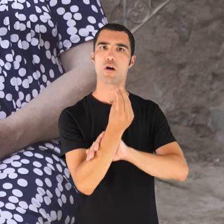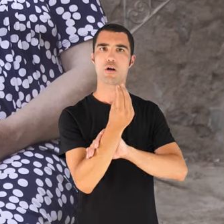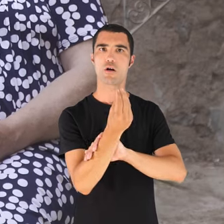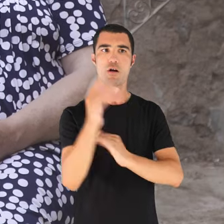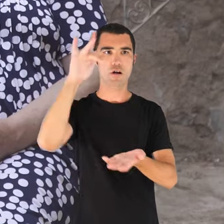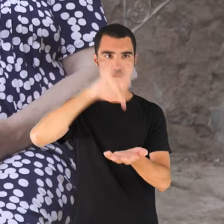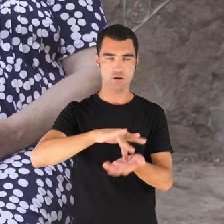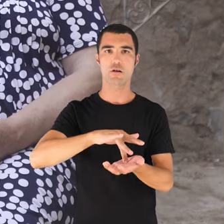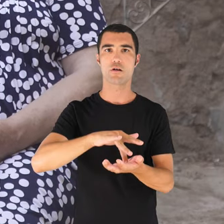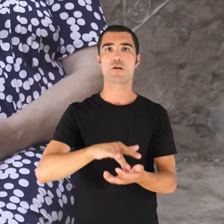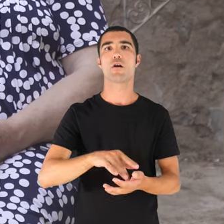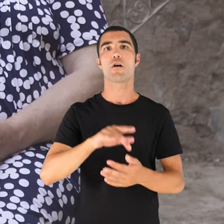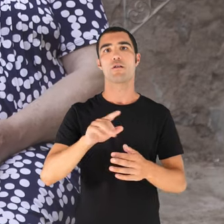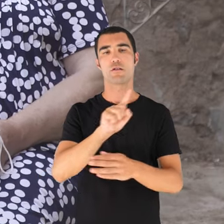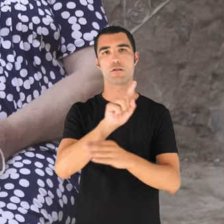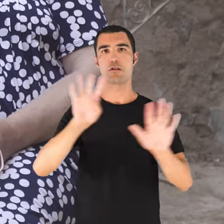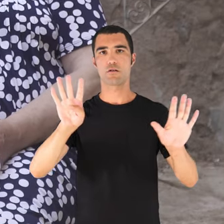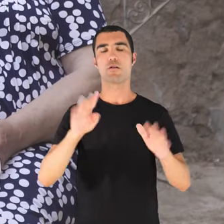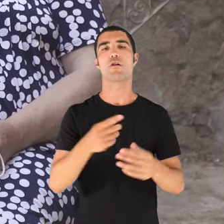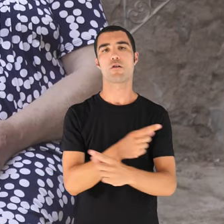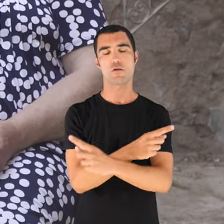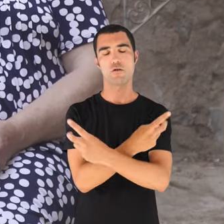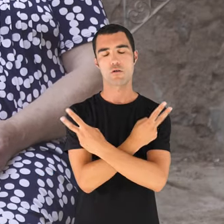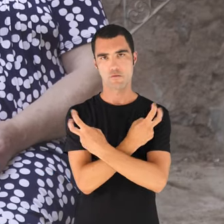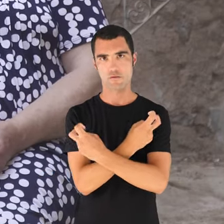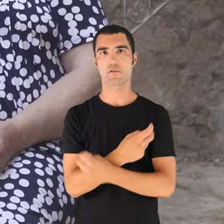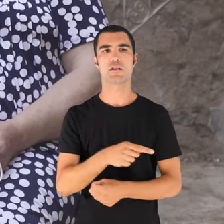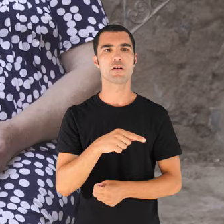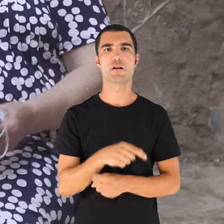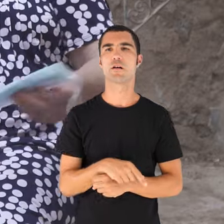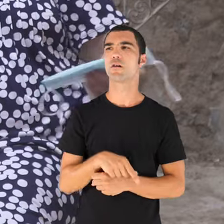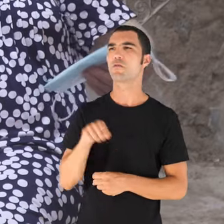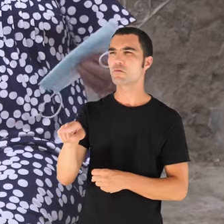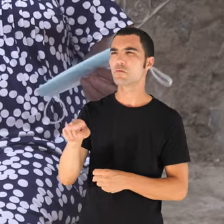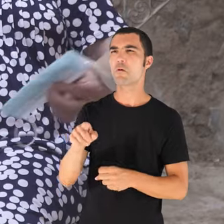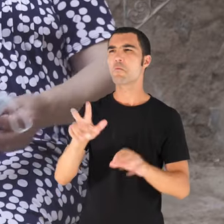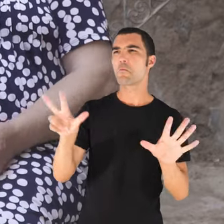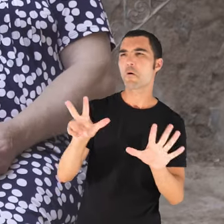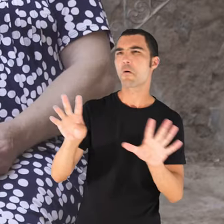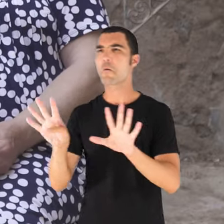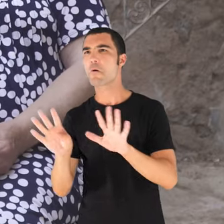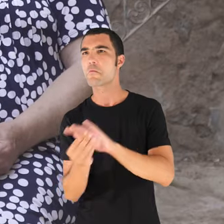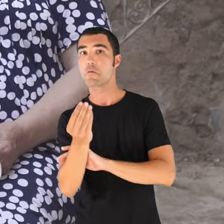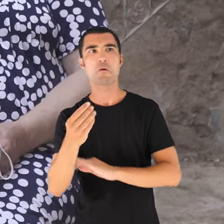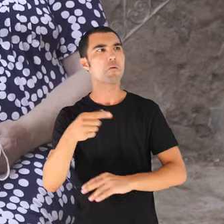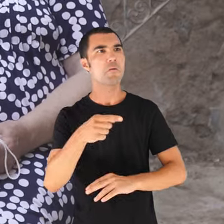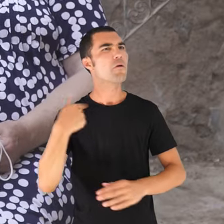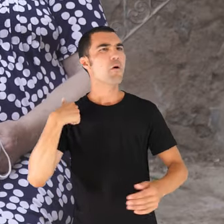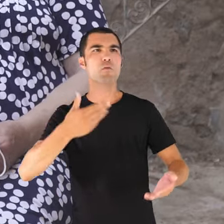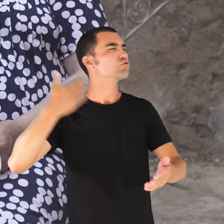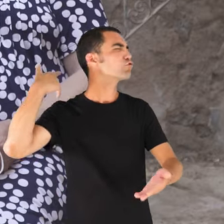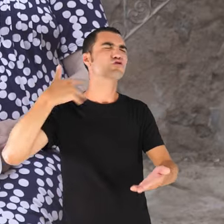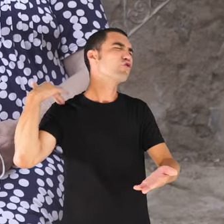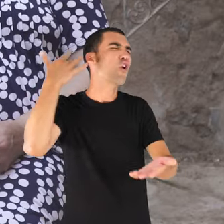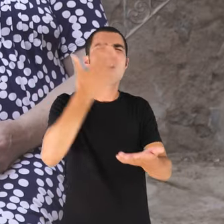De tota sa vida. És que no sé quan te ho de dir, de tota sa vida. Hem anat a escola juntes, hem congregat